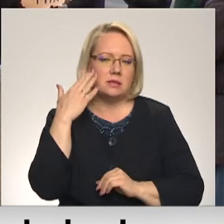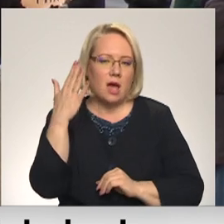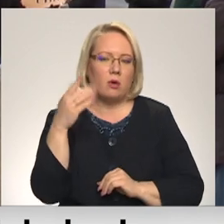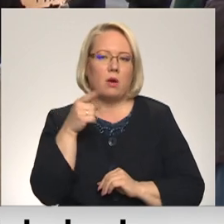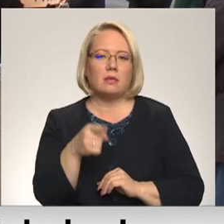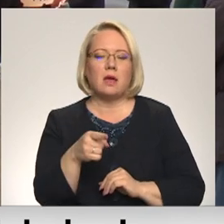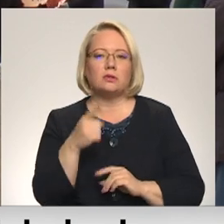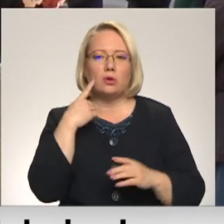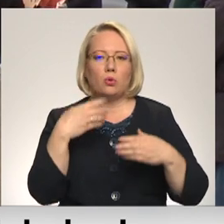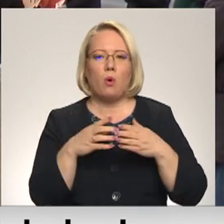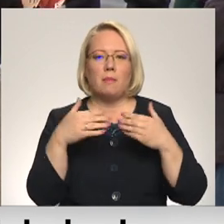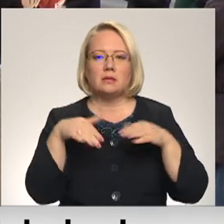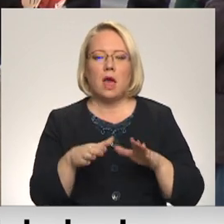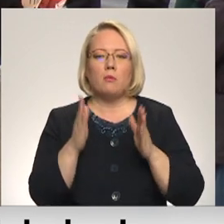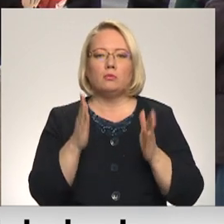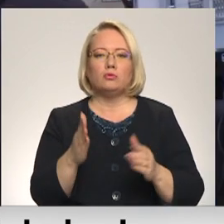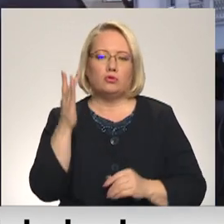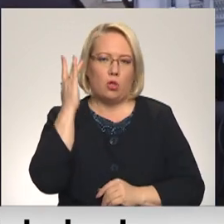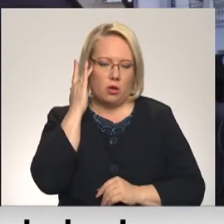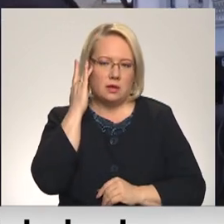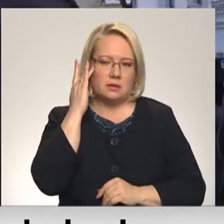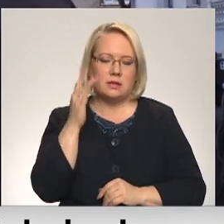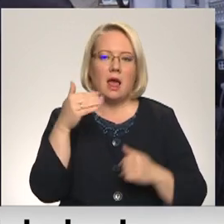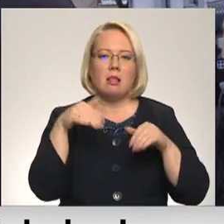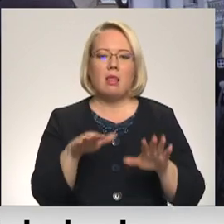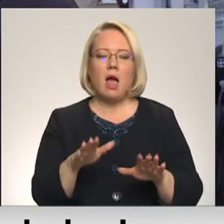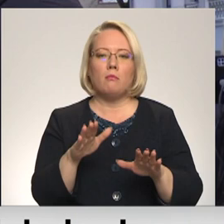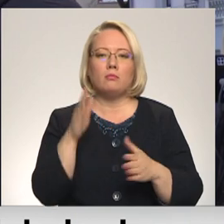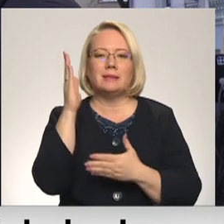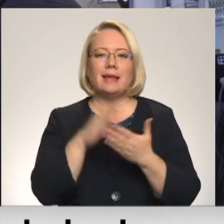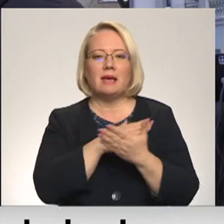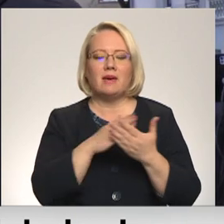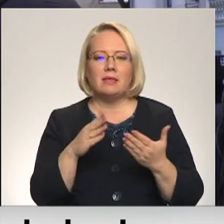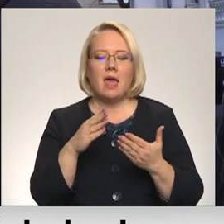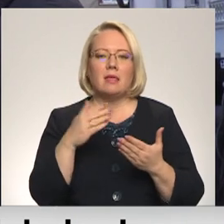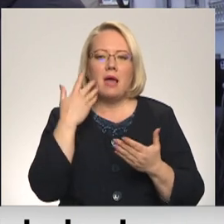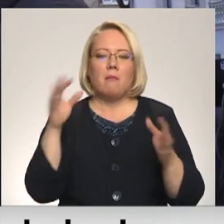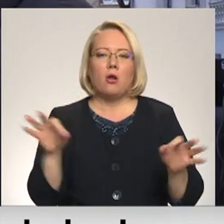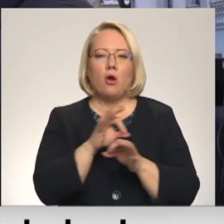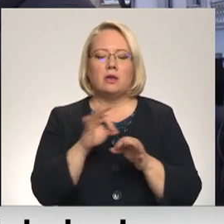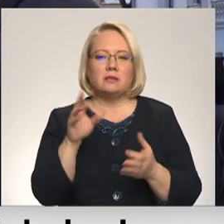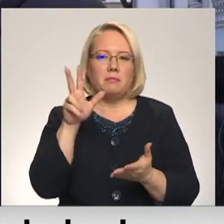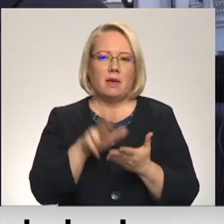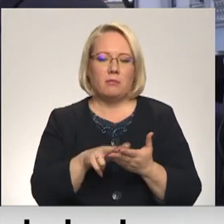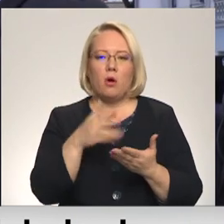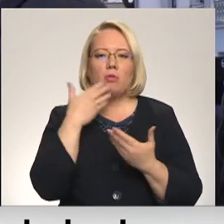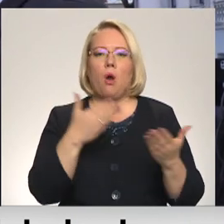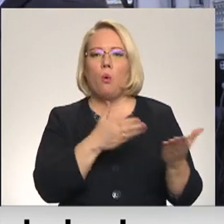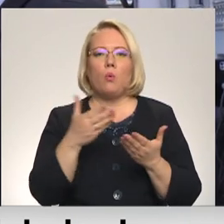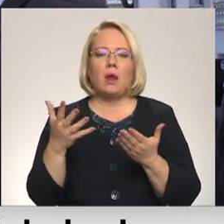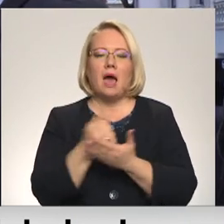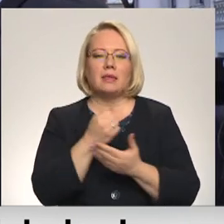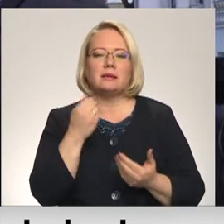domas lēmums tomēr būs loģiskas. Lēmums likvidēt kamera orčestru pieņemts, jo neesot, kur atrast kamera